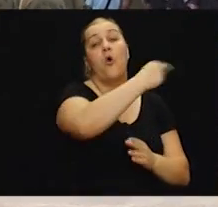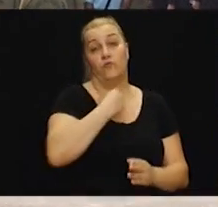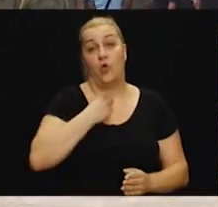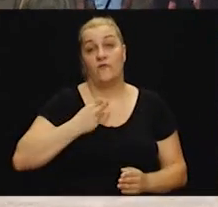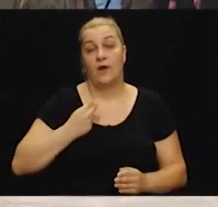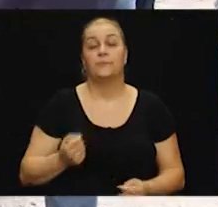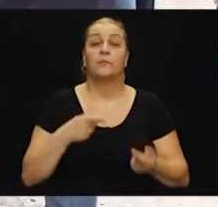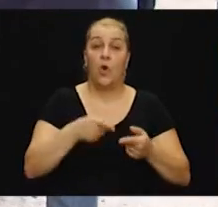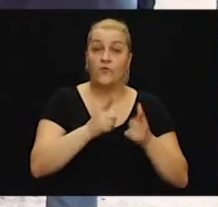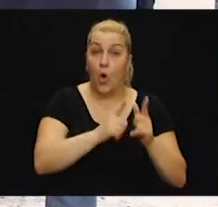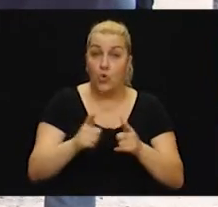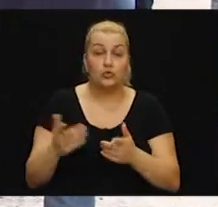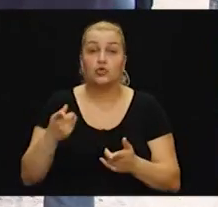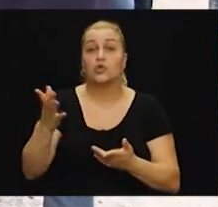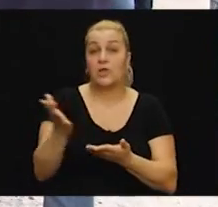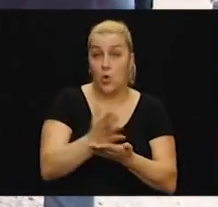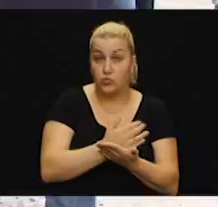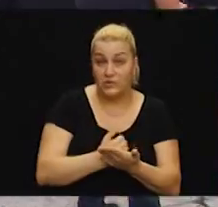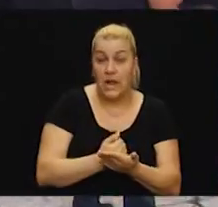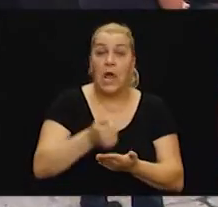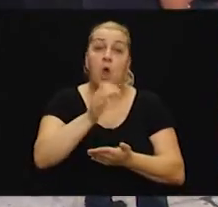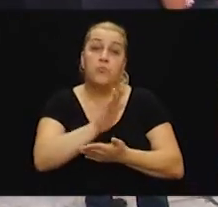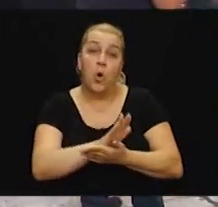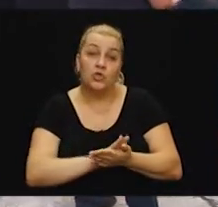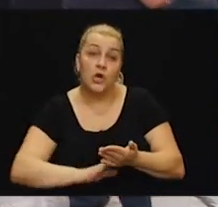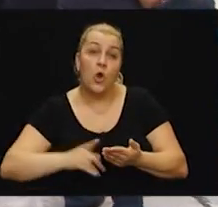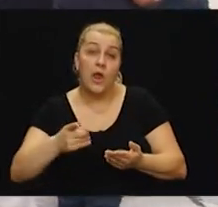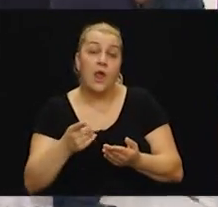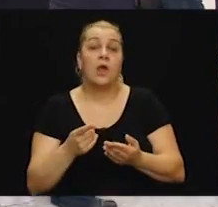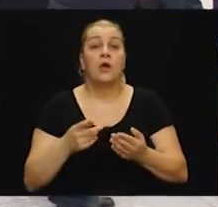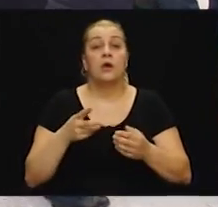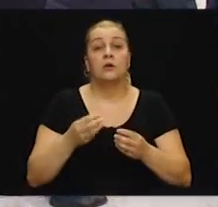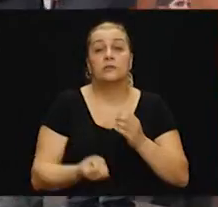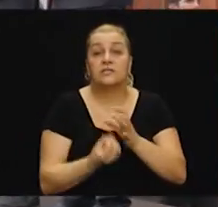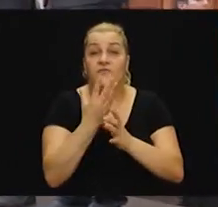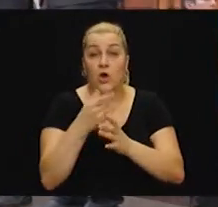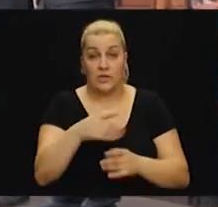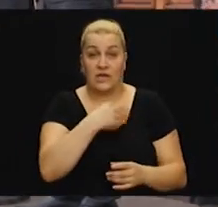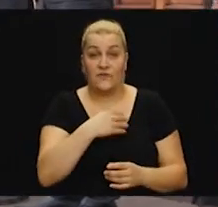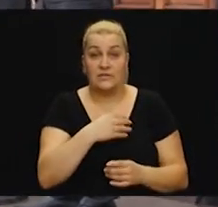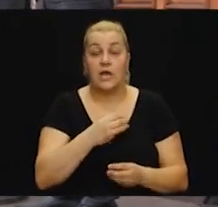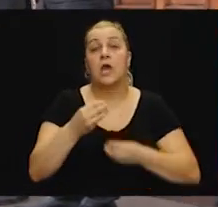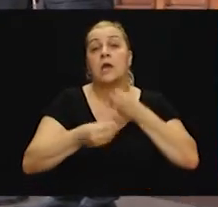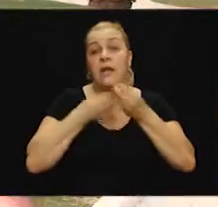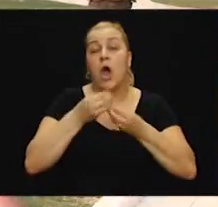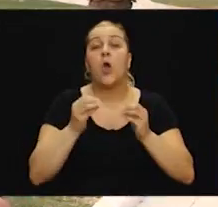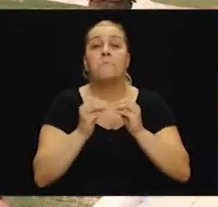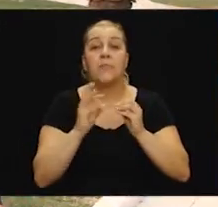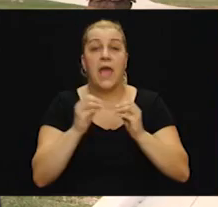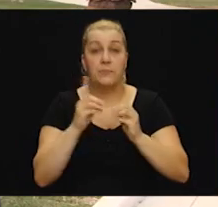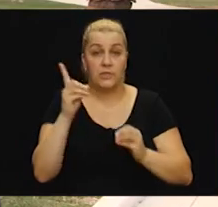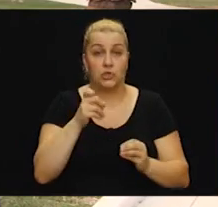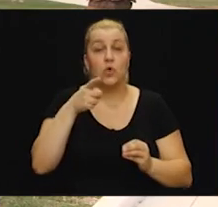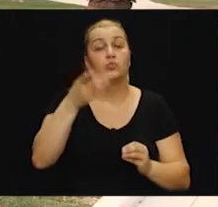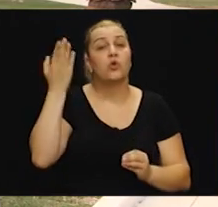uzeli započeli na uružavanje Hrvatskih gadica i početak obrane tek stvorene države, naglasio u kratkom govoru tadašnji ratni ministar Luka Bebić. Mi smo